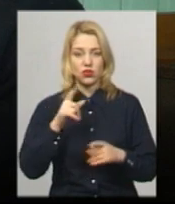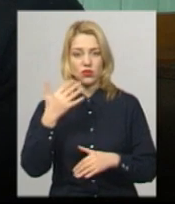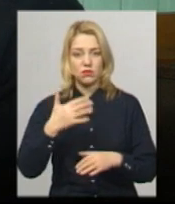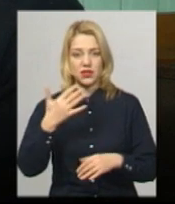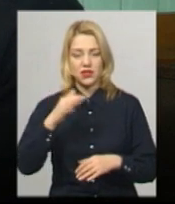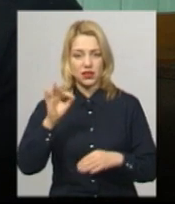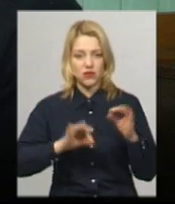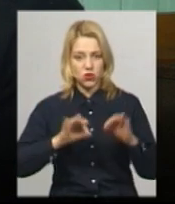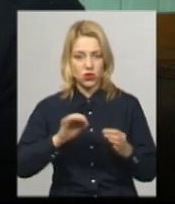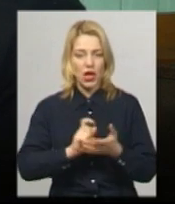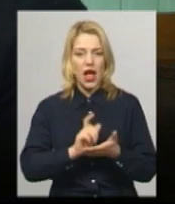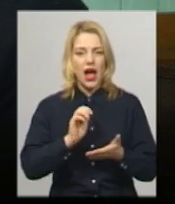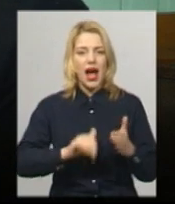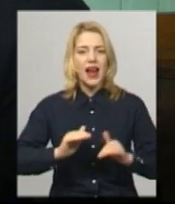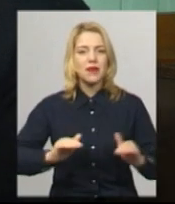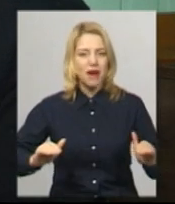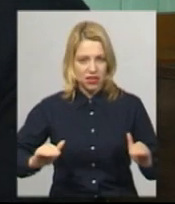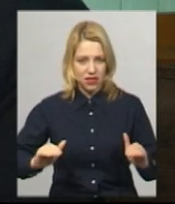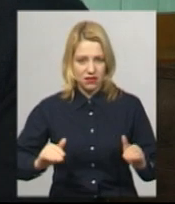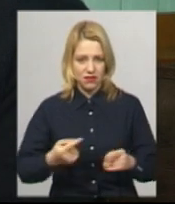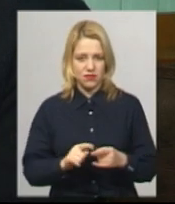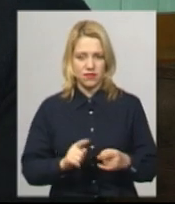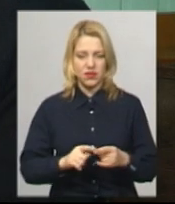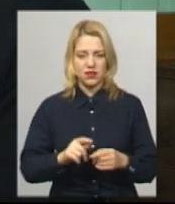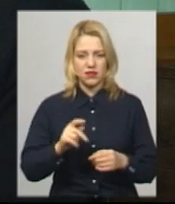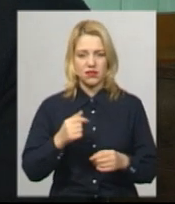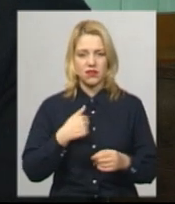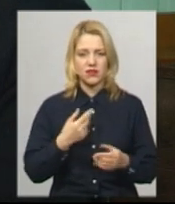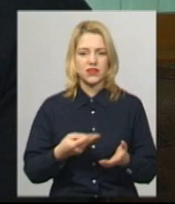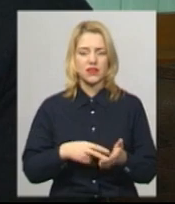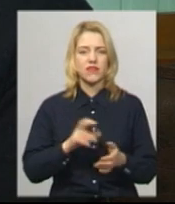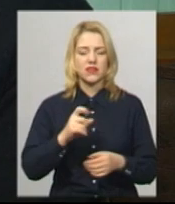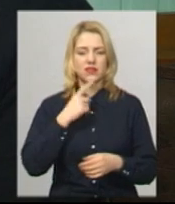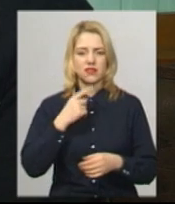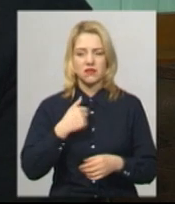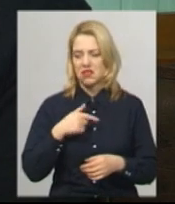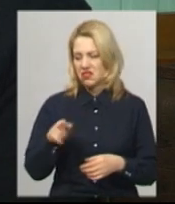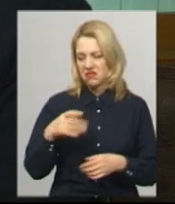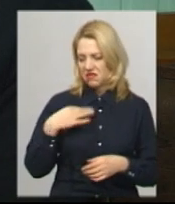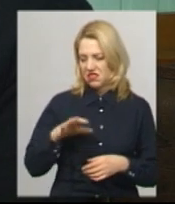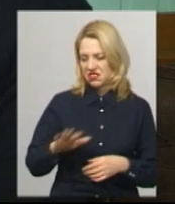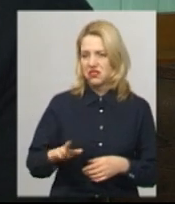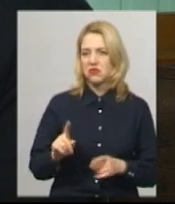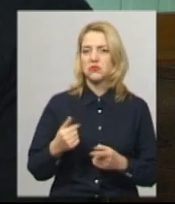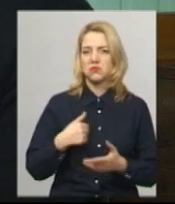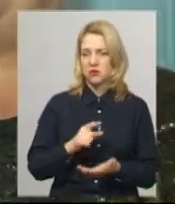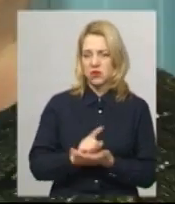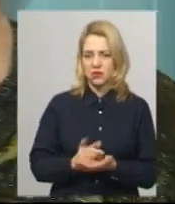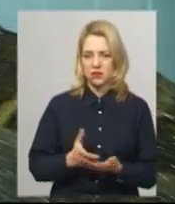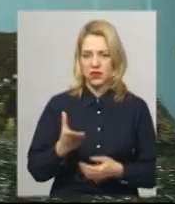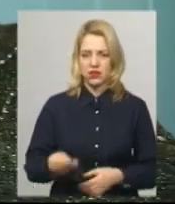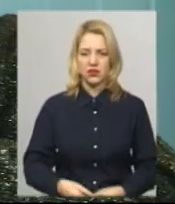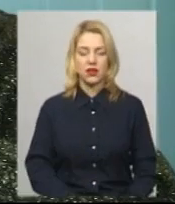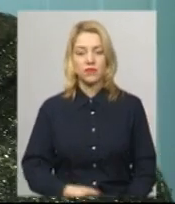то він став і сказав, що як це подняти, він її не син, то чого я маю платити за аліменти.